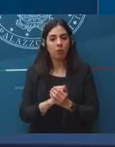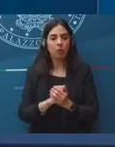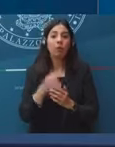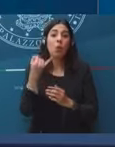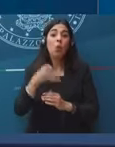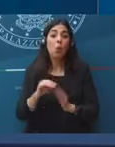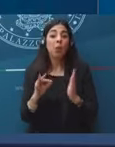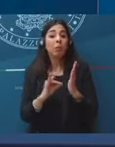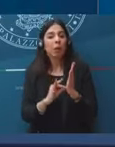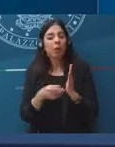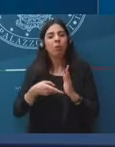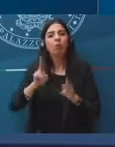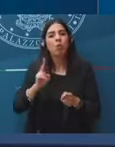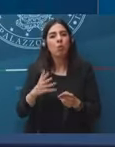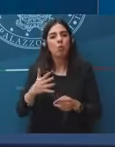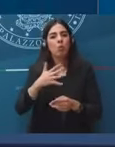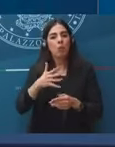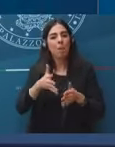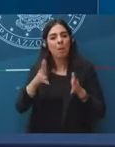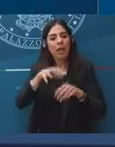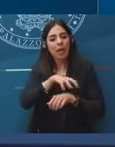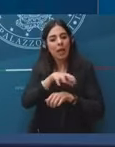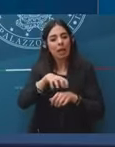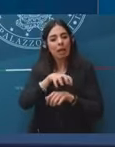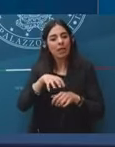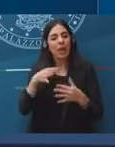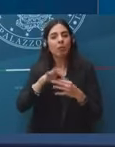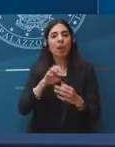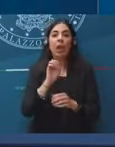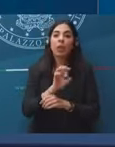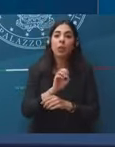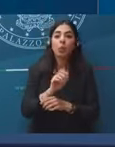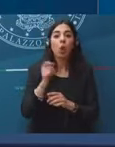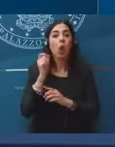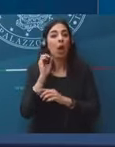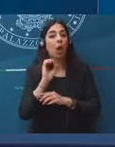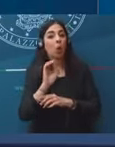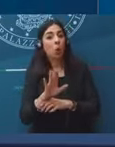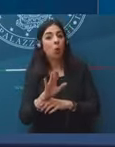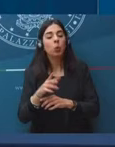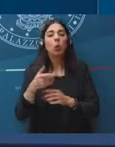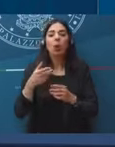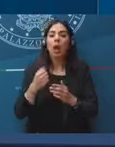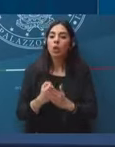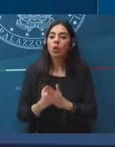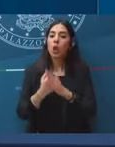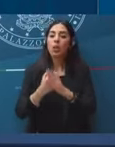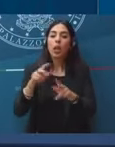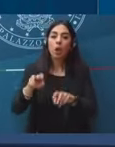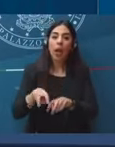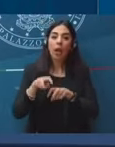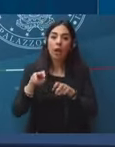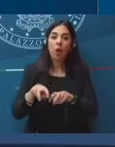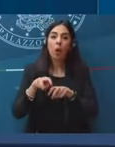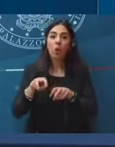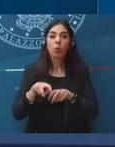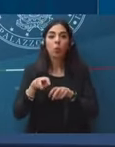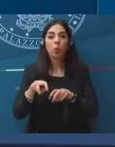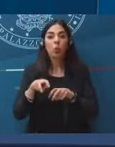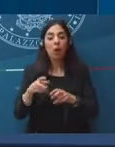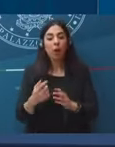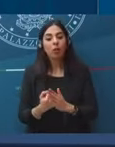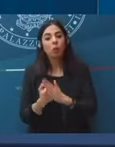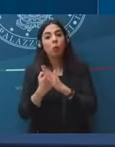ministeri, nel campo dell'istruzione, della cultura, del sostegno alle filiere agricole, interventi per le forze di